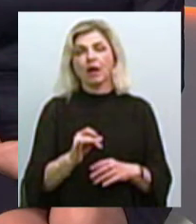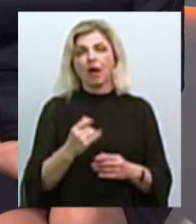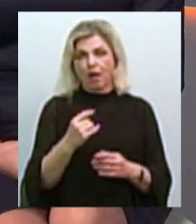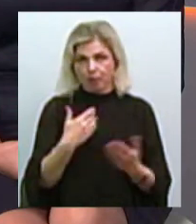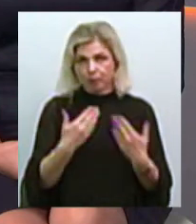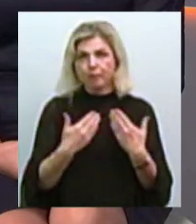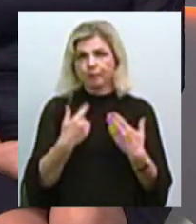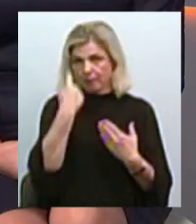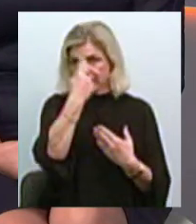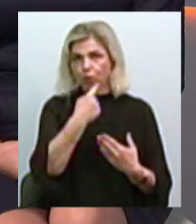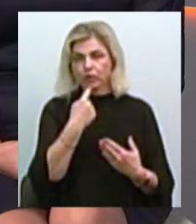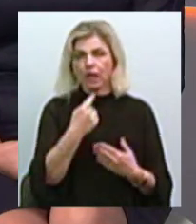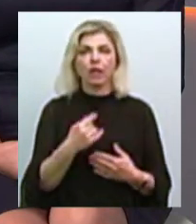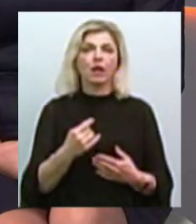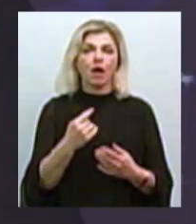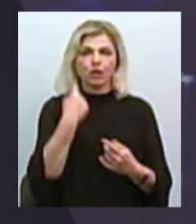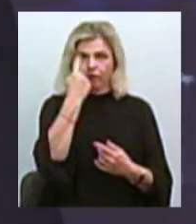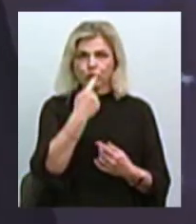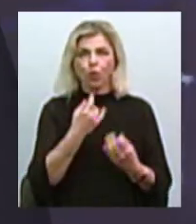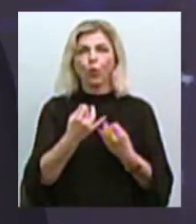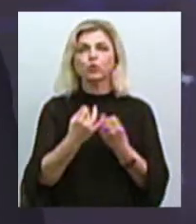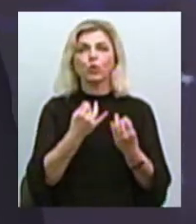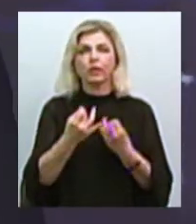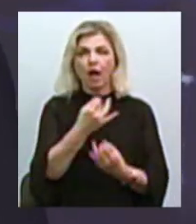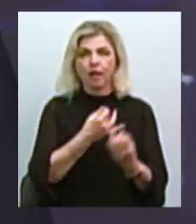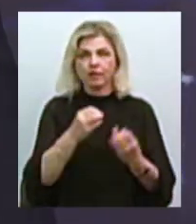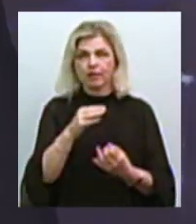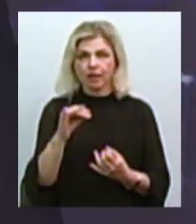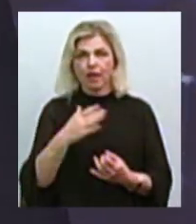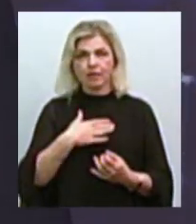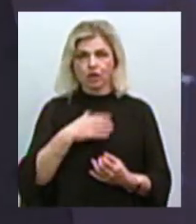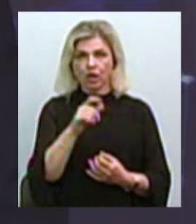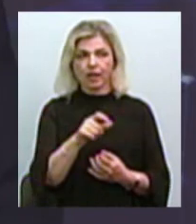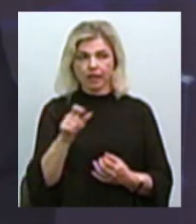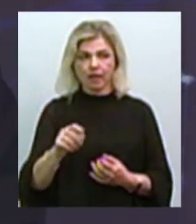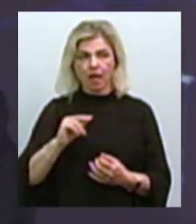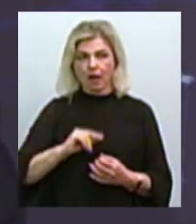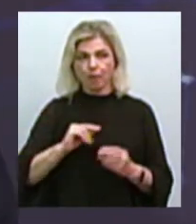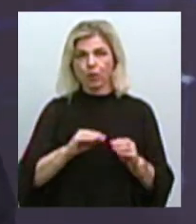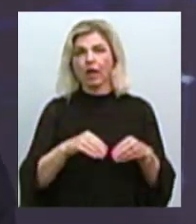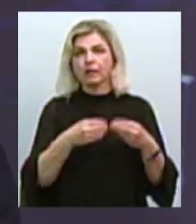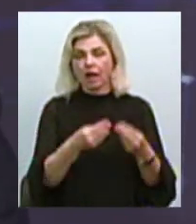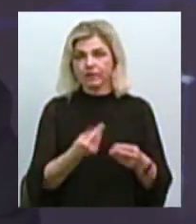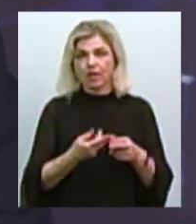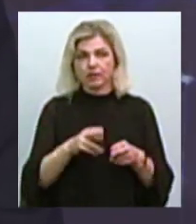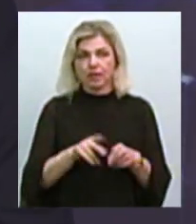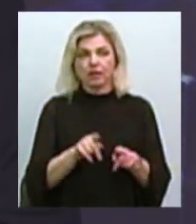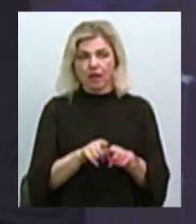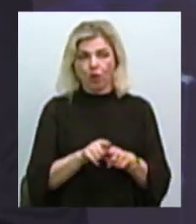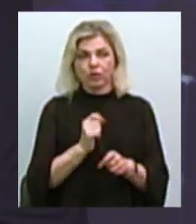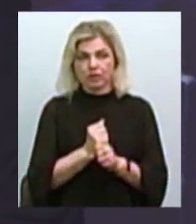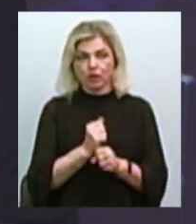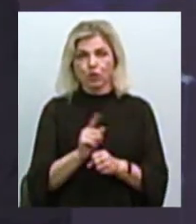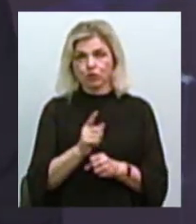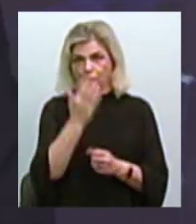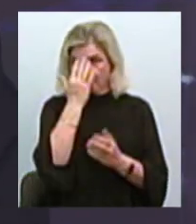Це індивідуальні консультанти наших клієнтів, тобто наших роботодавців. Це створюється також з тією